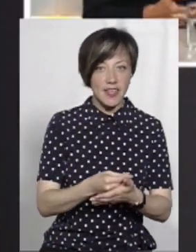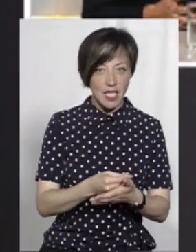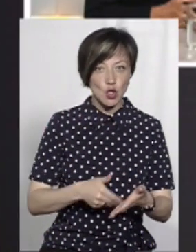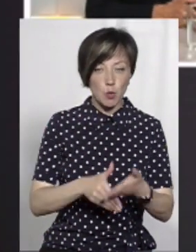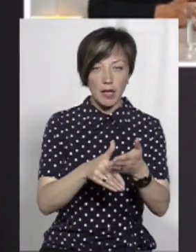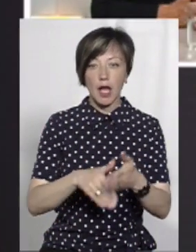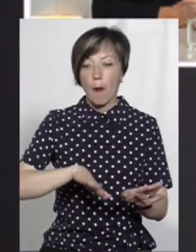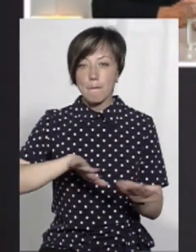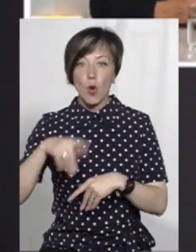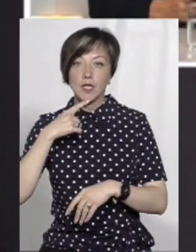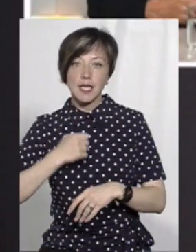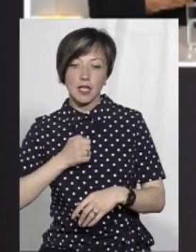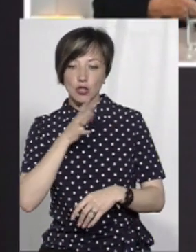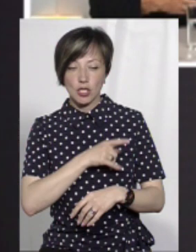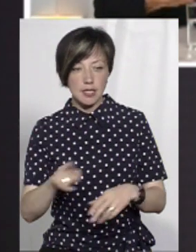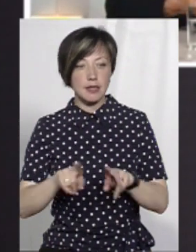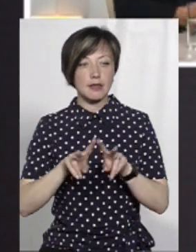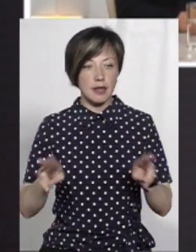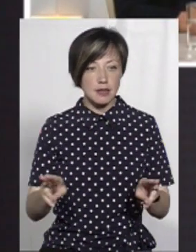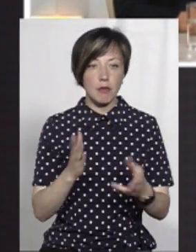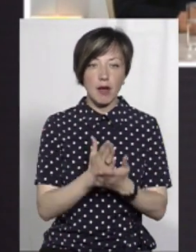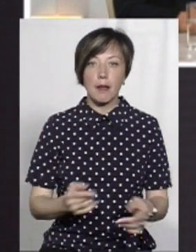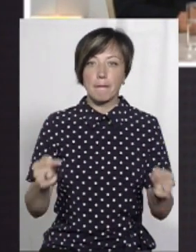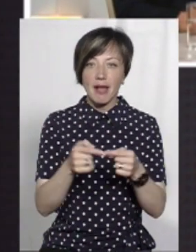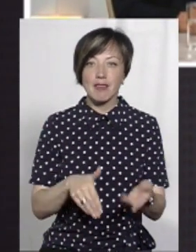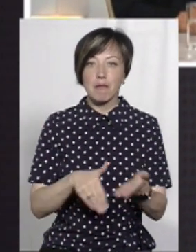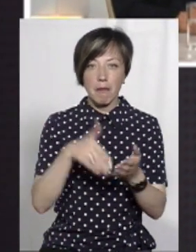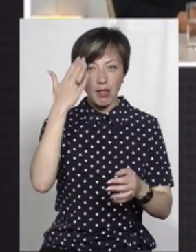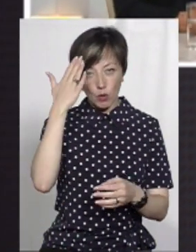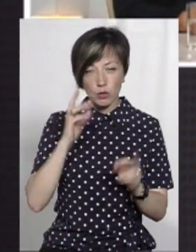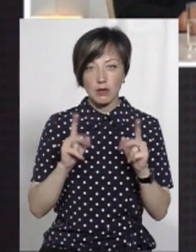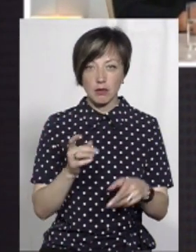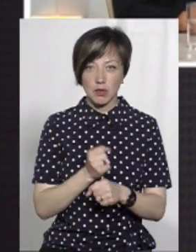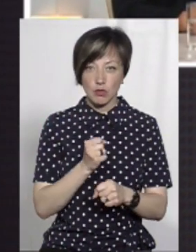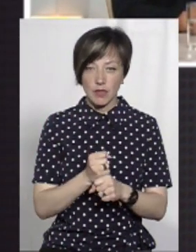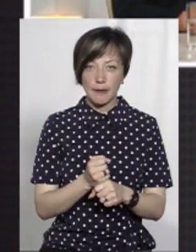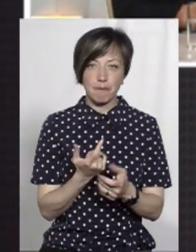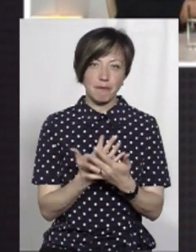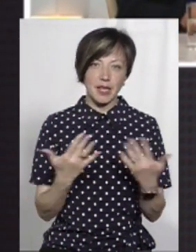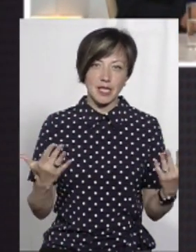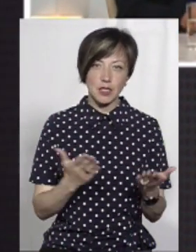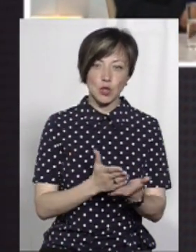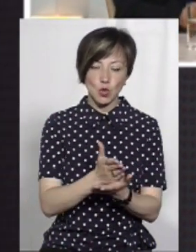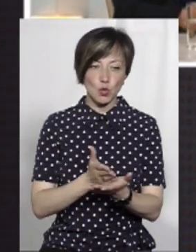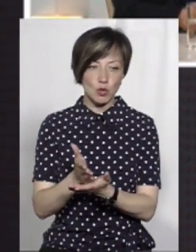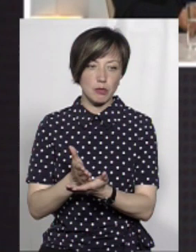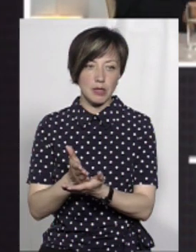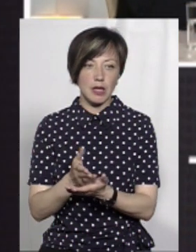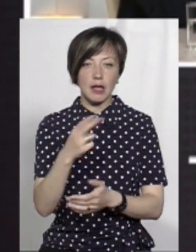У пострадянській часи наші так само мали певні інструменти. Це різні служби,